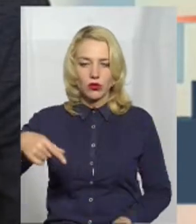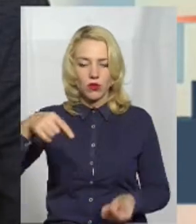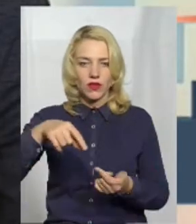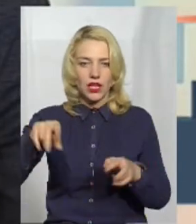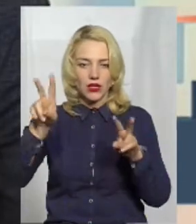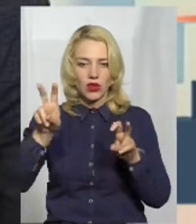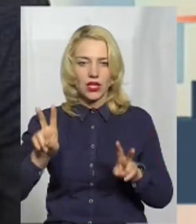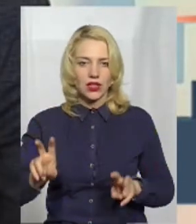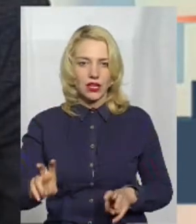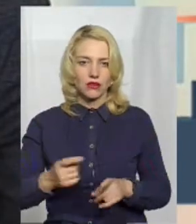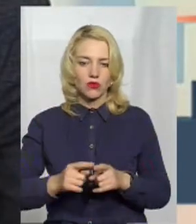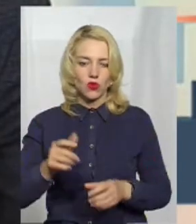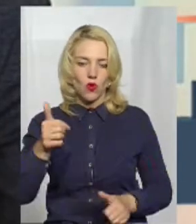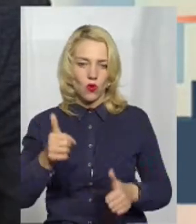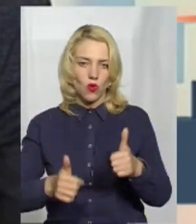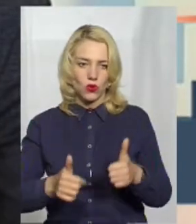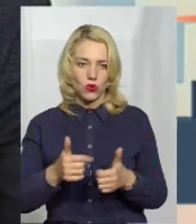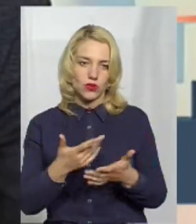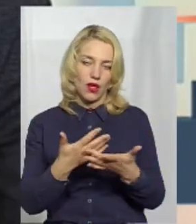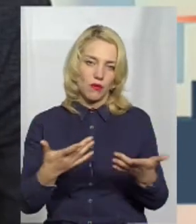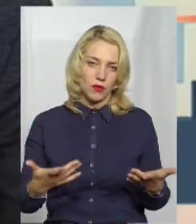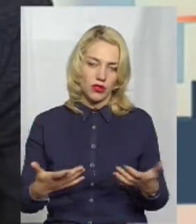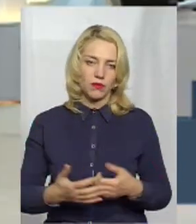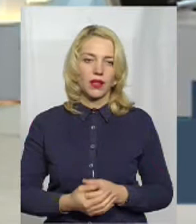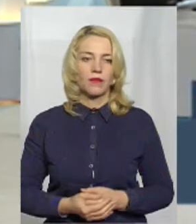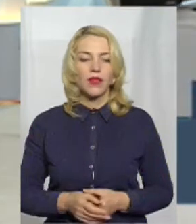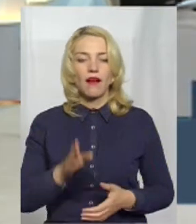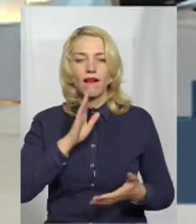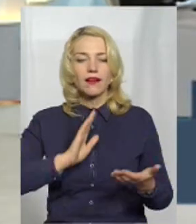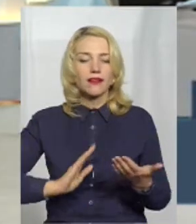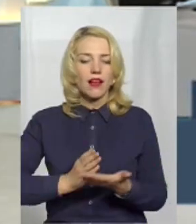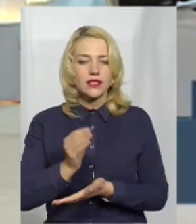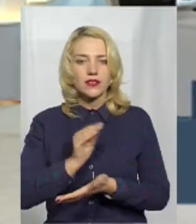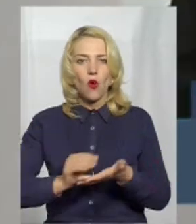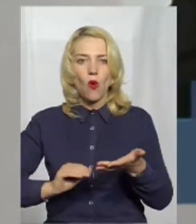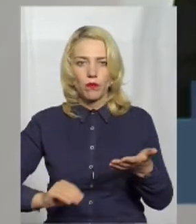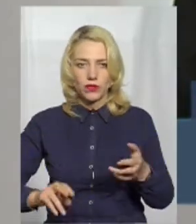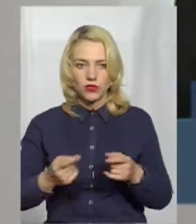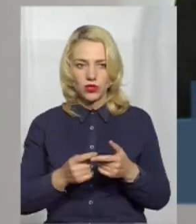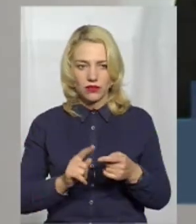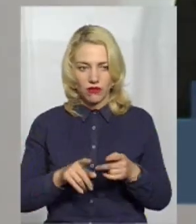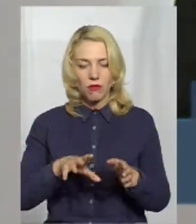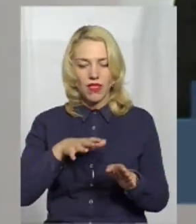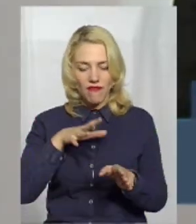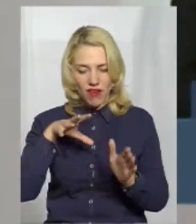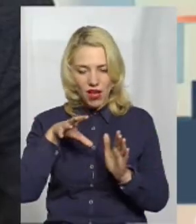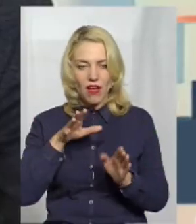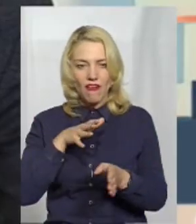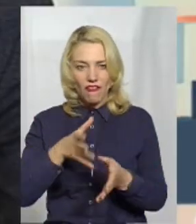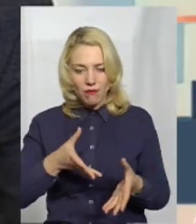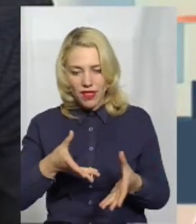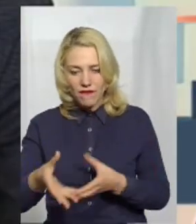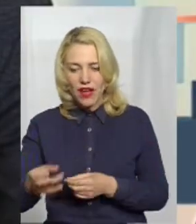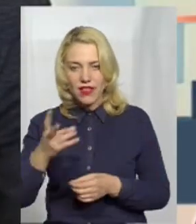критеріям або конкурсу, або подібним речам. А якість опису, вона якось впливає на якость реалізації проєкту? Це